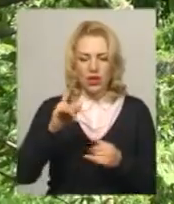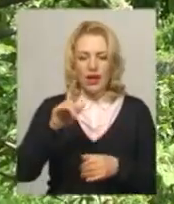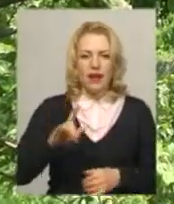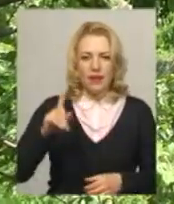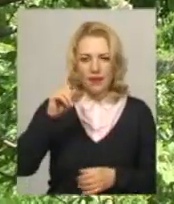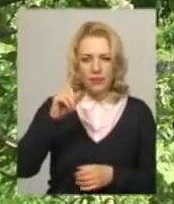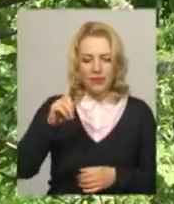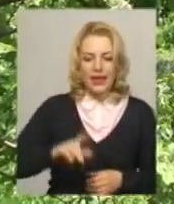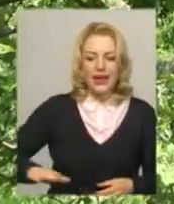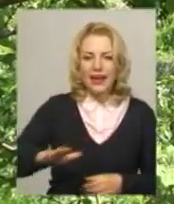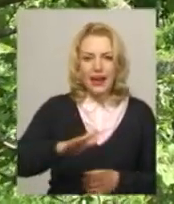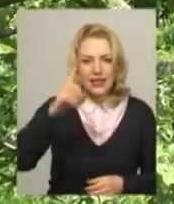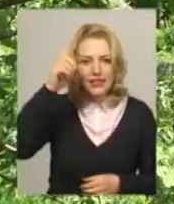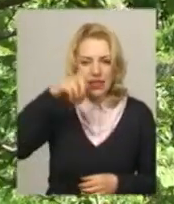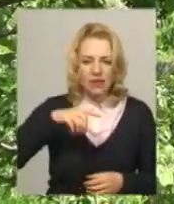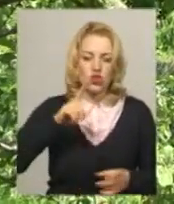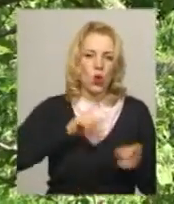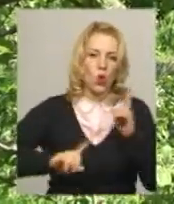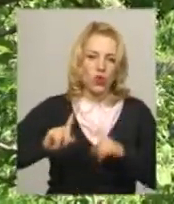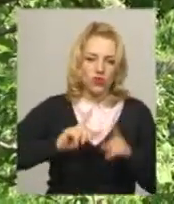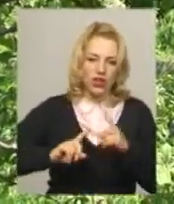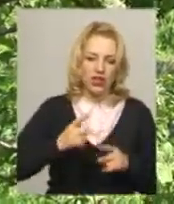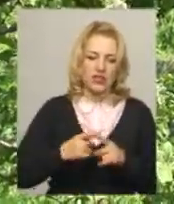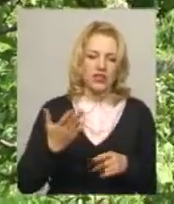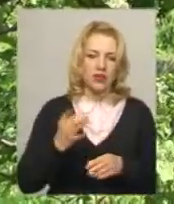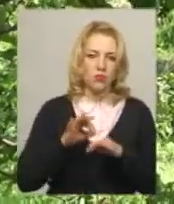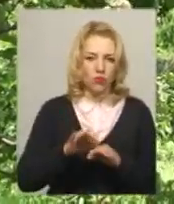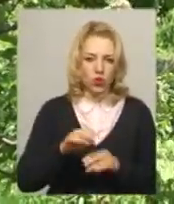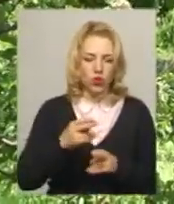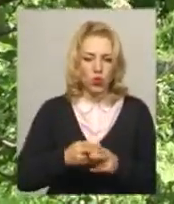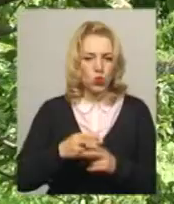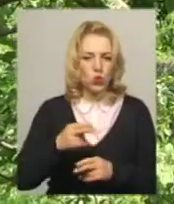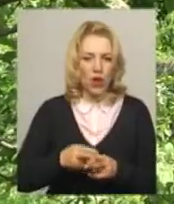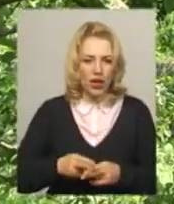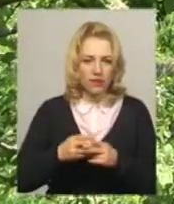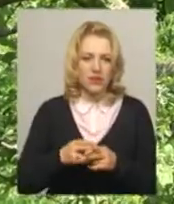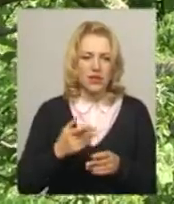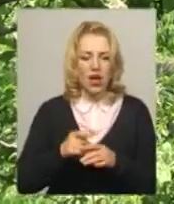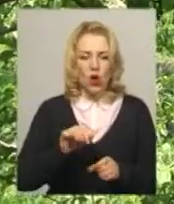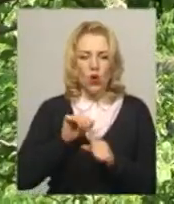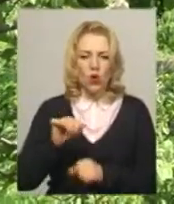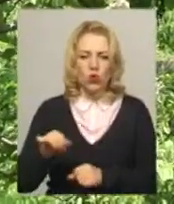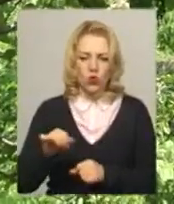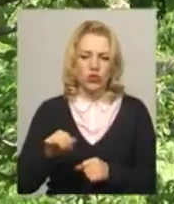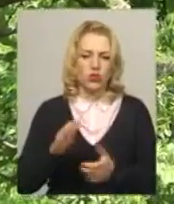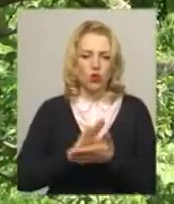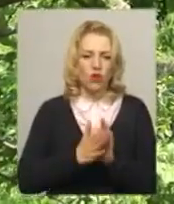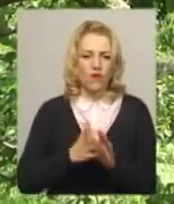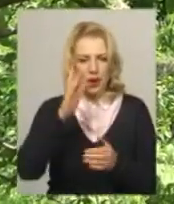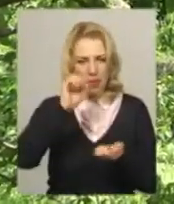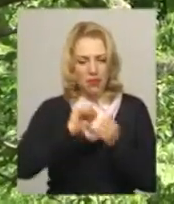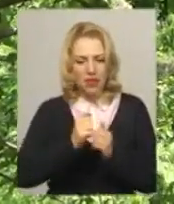Дунаївці. Це і робота пам'яткового хорона, заключено всі охоронні договори. І більшість пам'яток належно